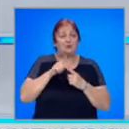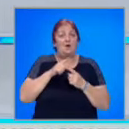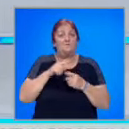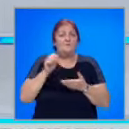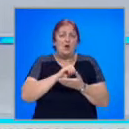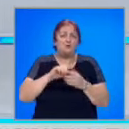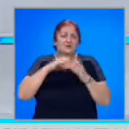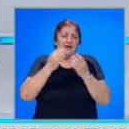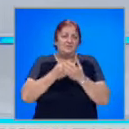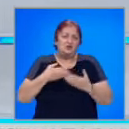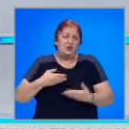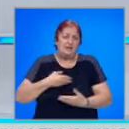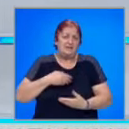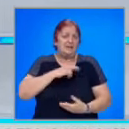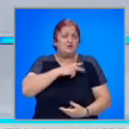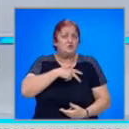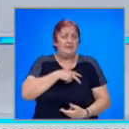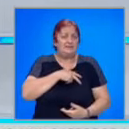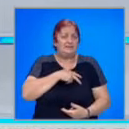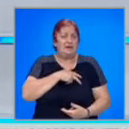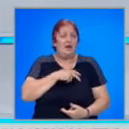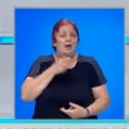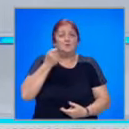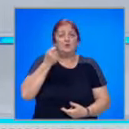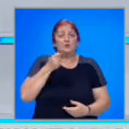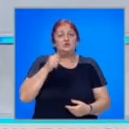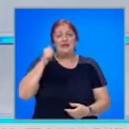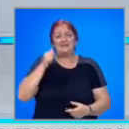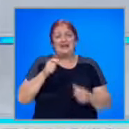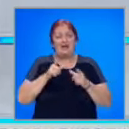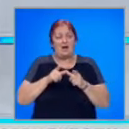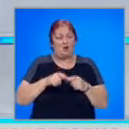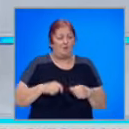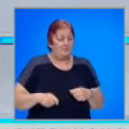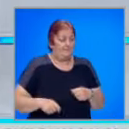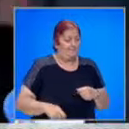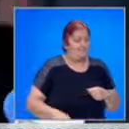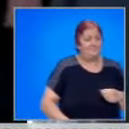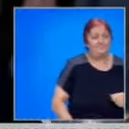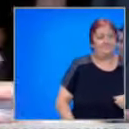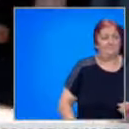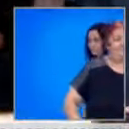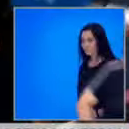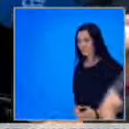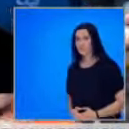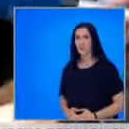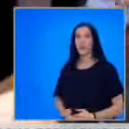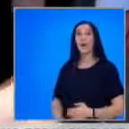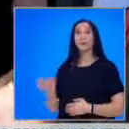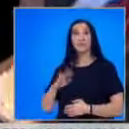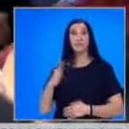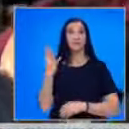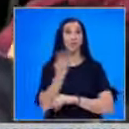на Слави Трифонов, не отрязва всички искания на социалистите. С подробностите Александър Марков. След